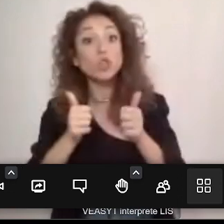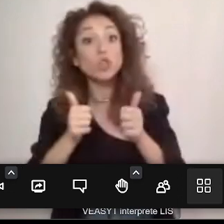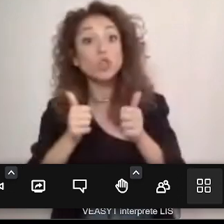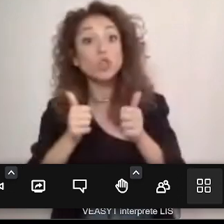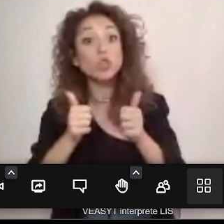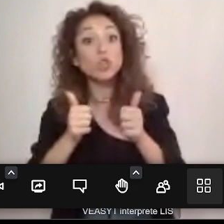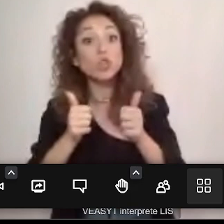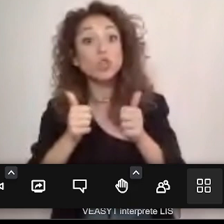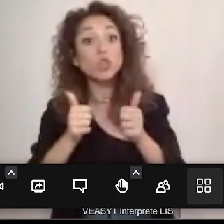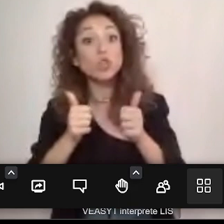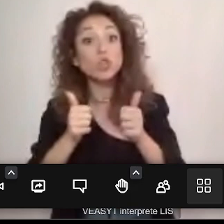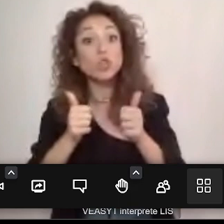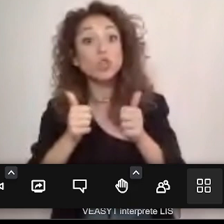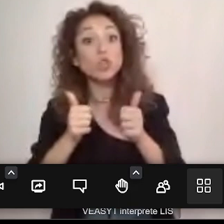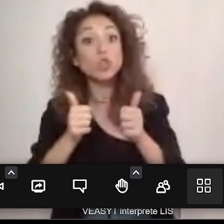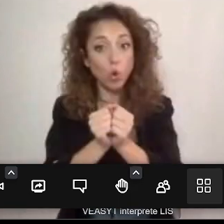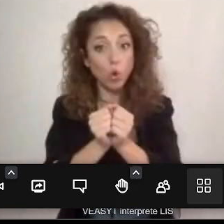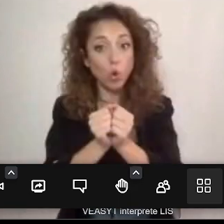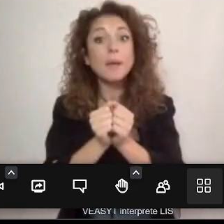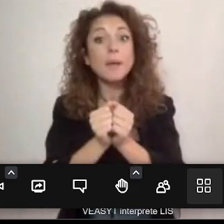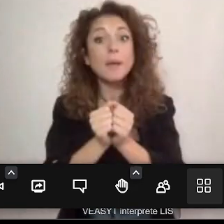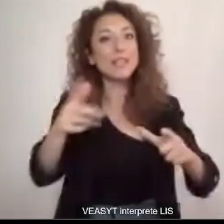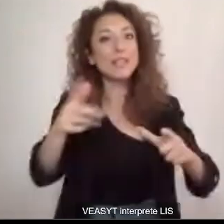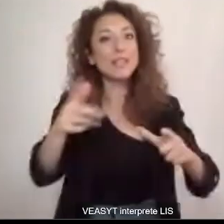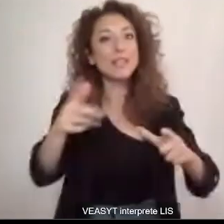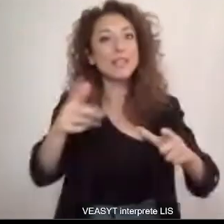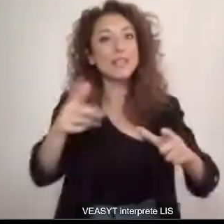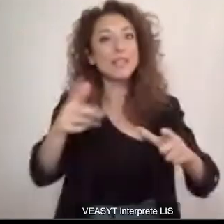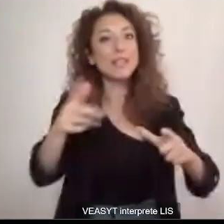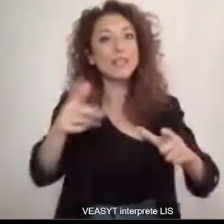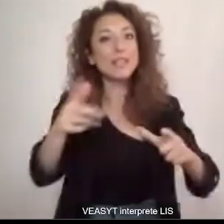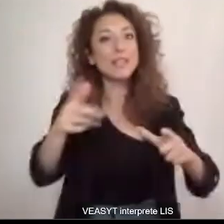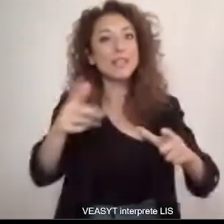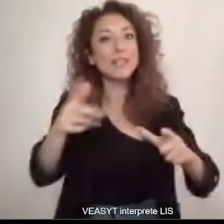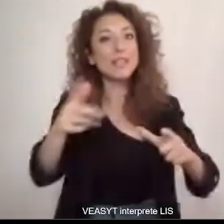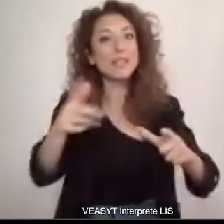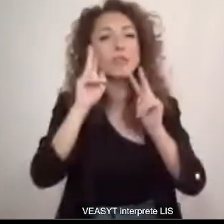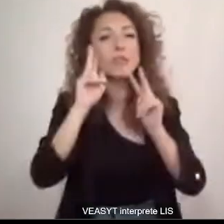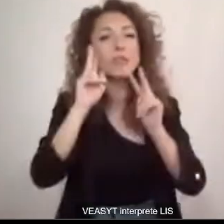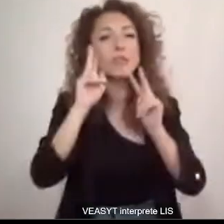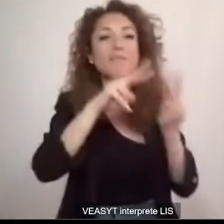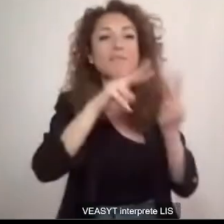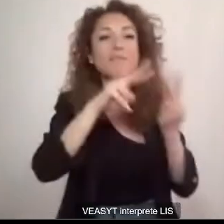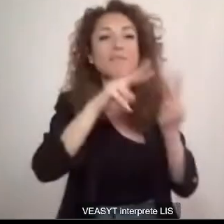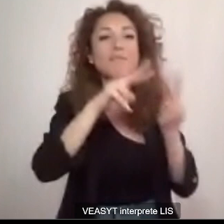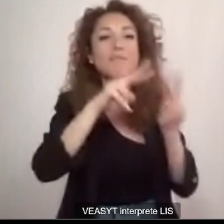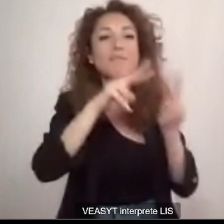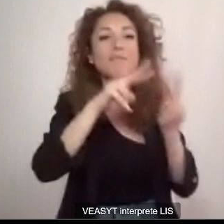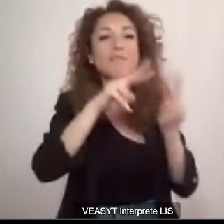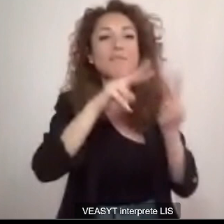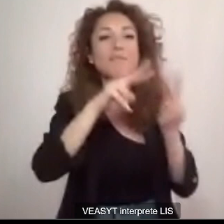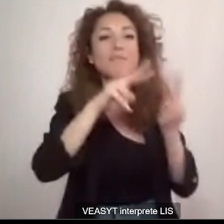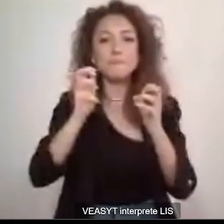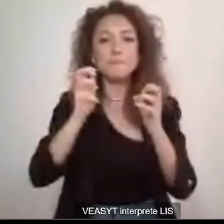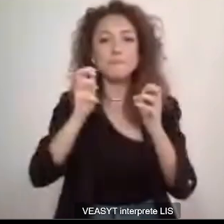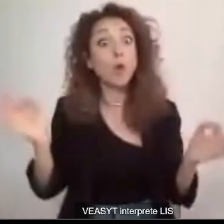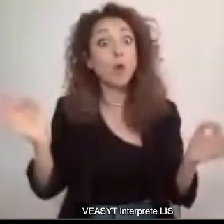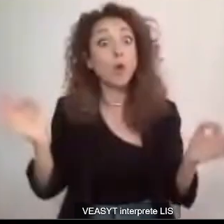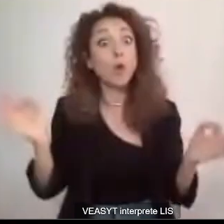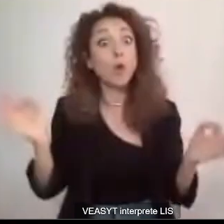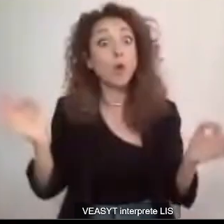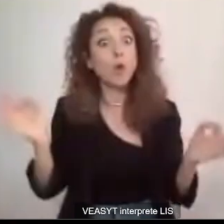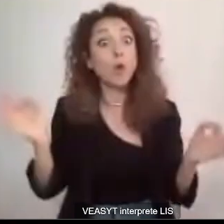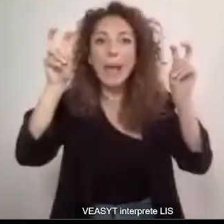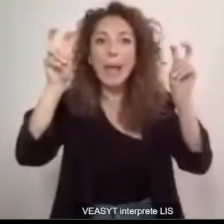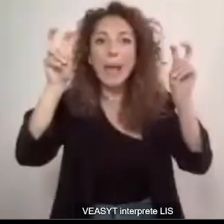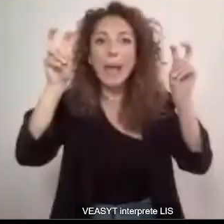concerti e tante altre iniziative appunto questa importante e interessante tematica. Ne parliamo oggi con la nostra assessora